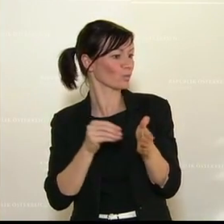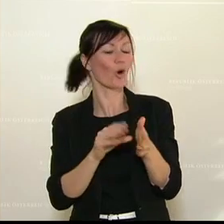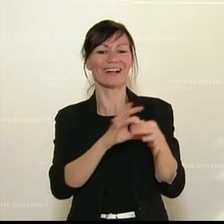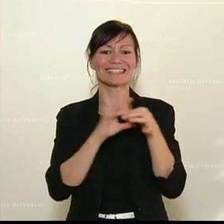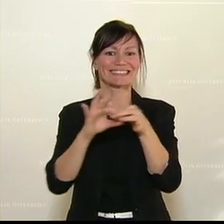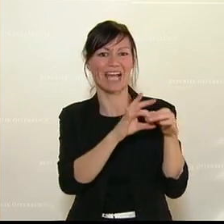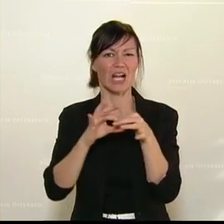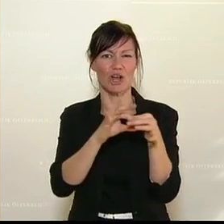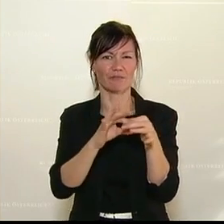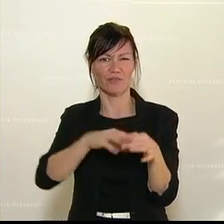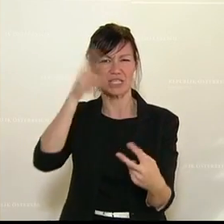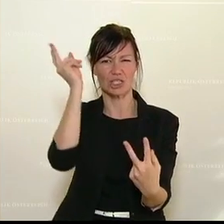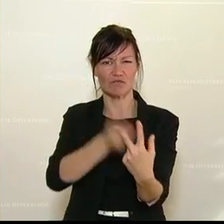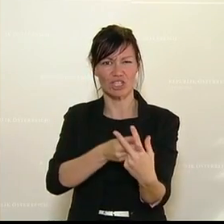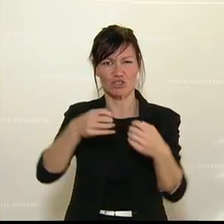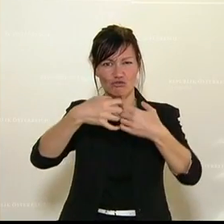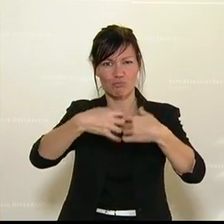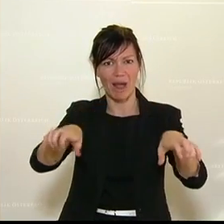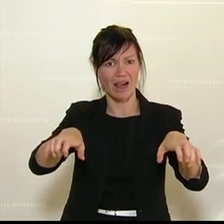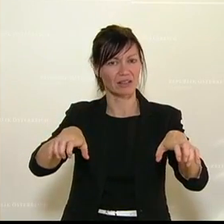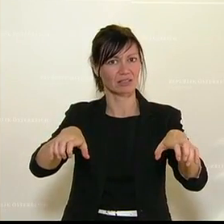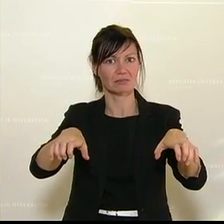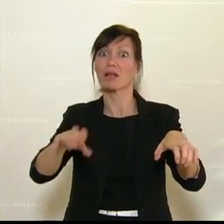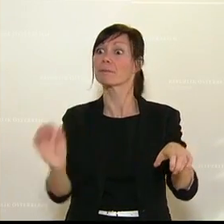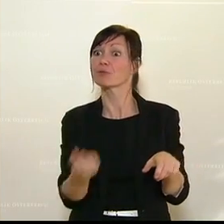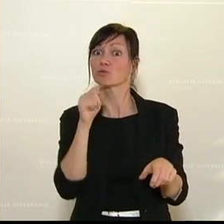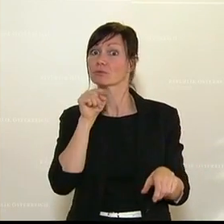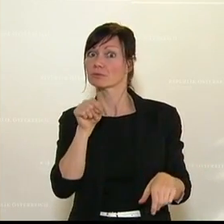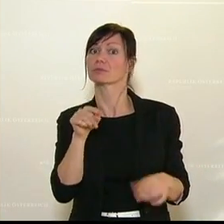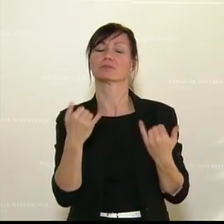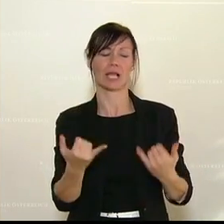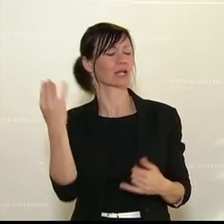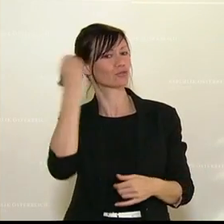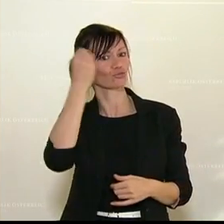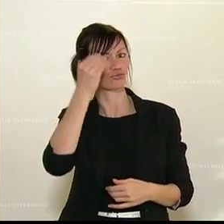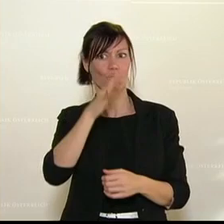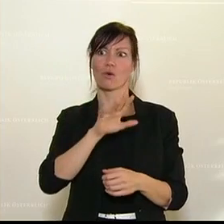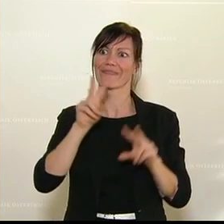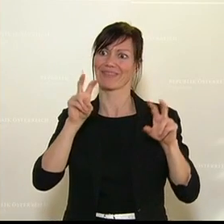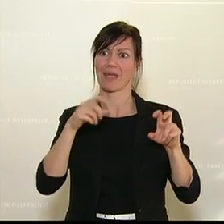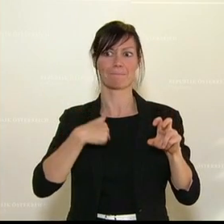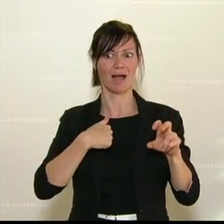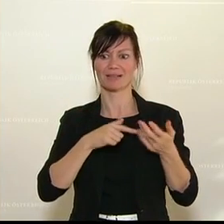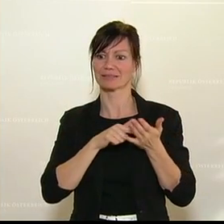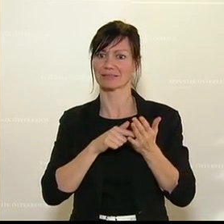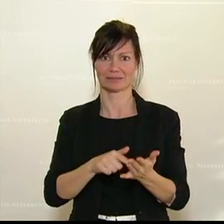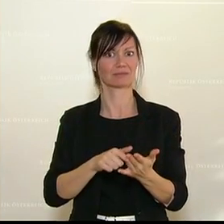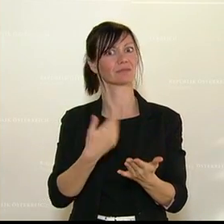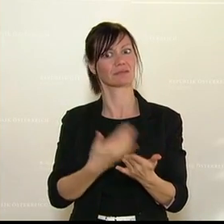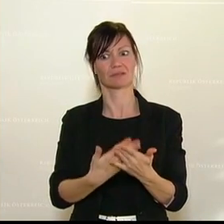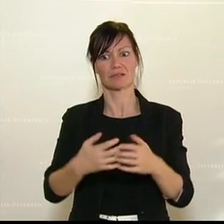Gesellschaft getrieben, der sich jetzt ganz besonders auch im Schulbereich manifestiert. Jene Eltern,